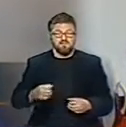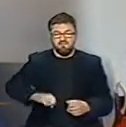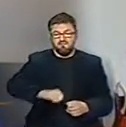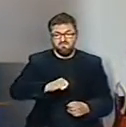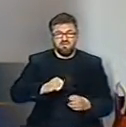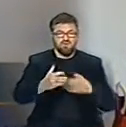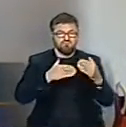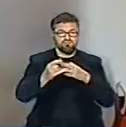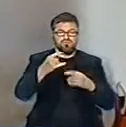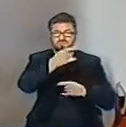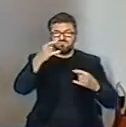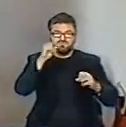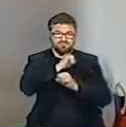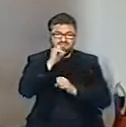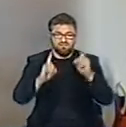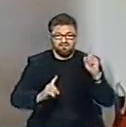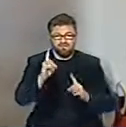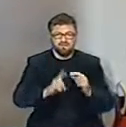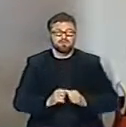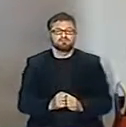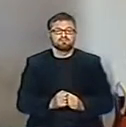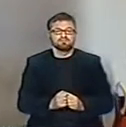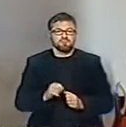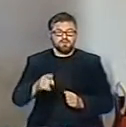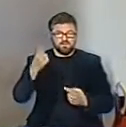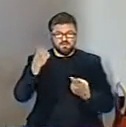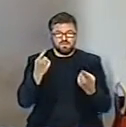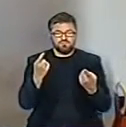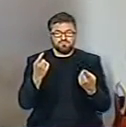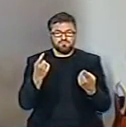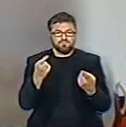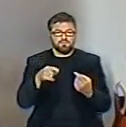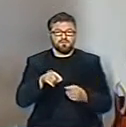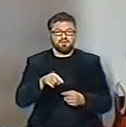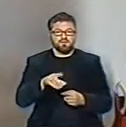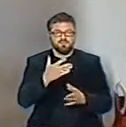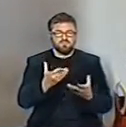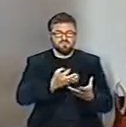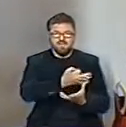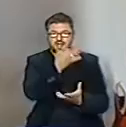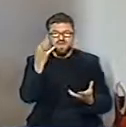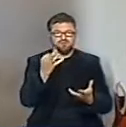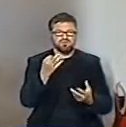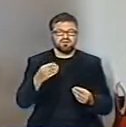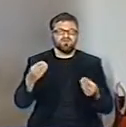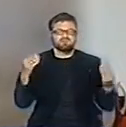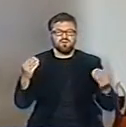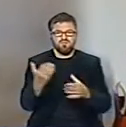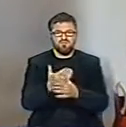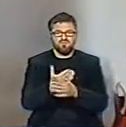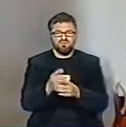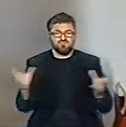fajna architektura i takie skupienie tych najlepszych polskich marek